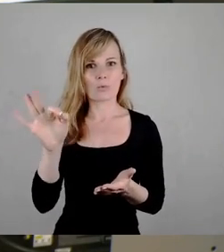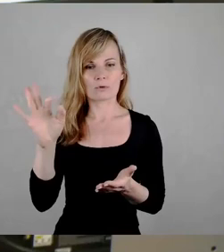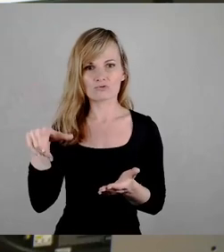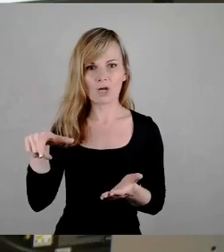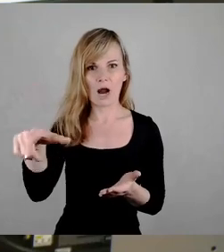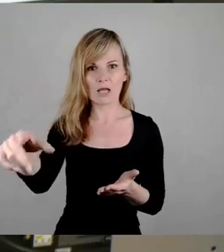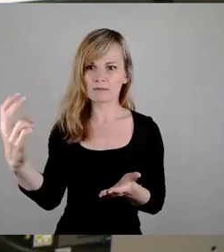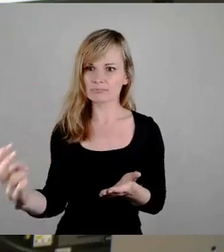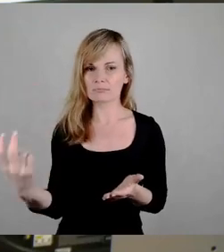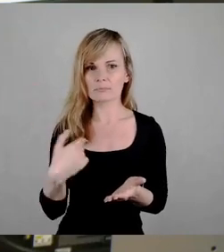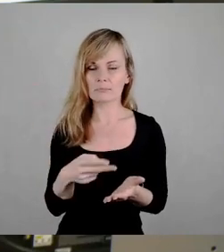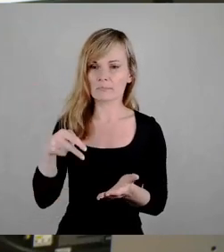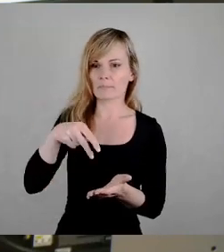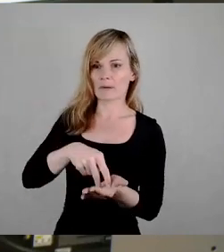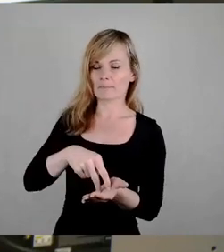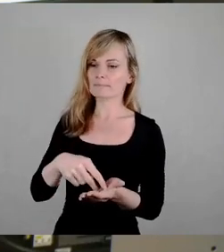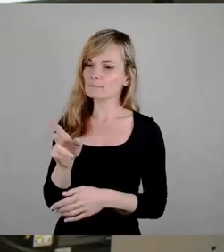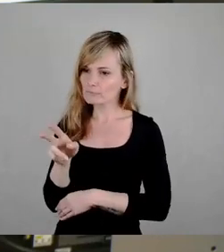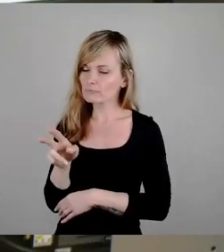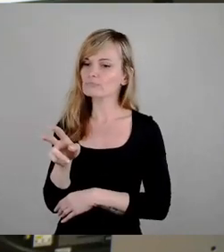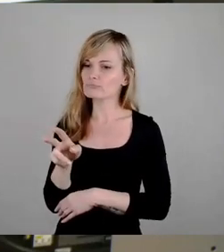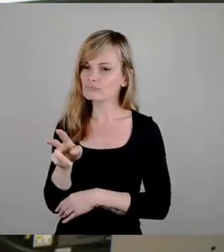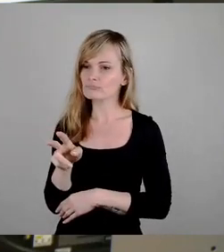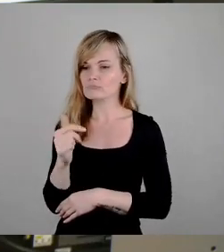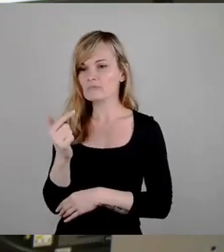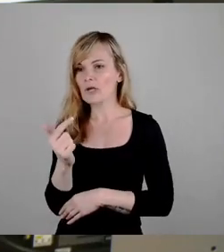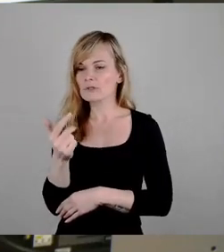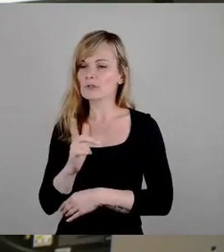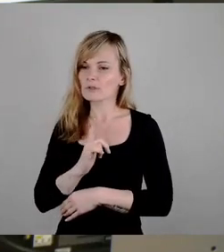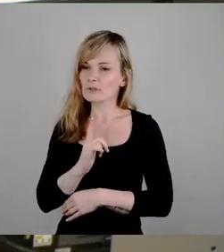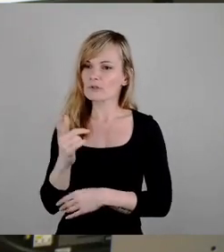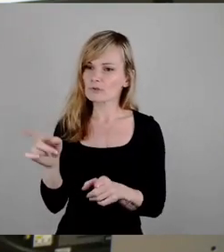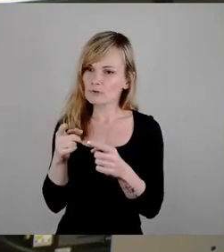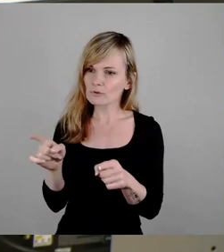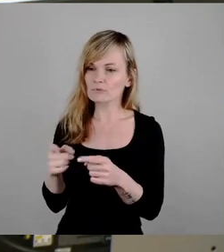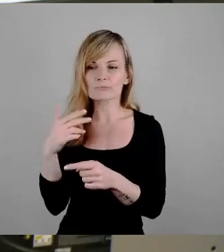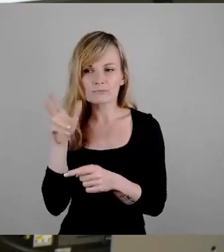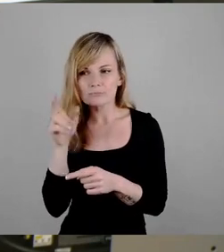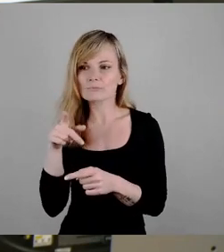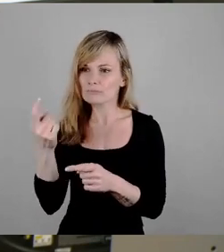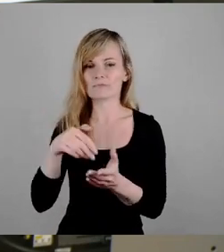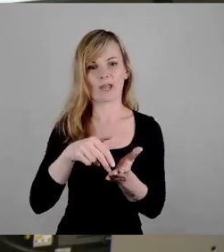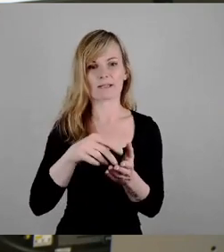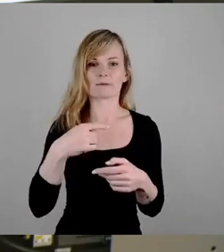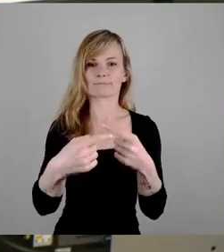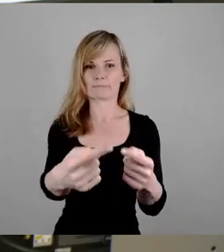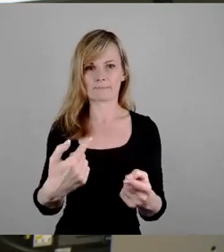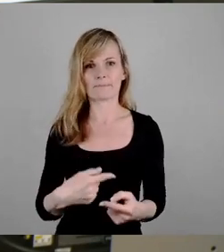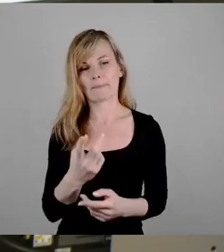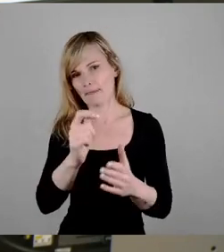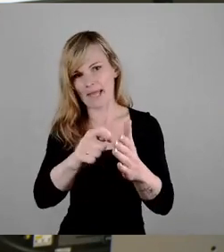für drei und geht dann weiter und macht das, was man eigentlich wollte und dann kommen die Nächsten. Das heißt, natürlich sind die